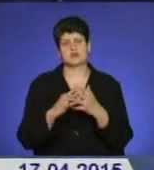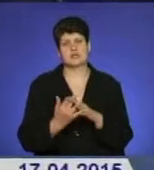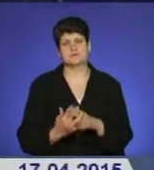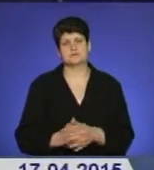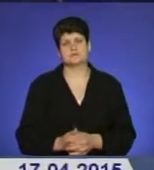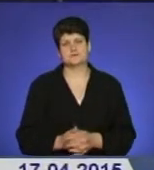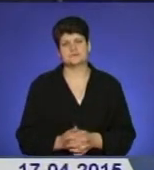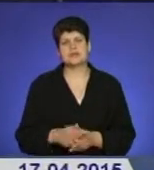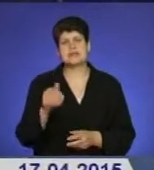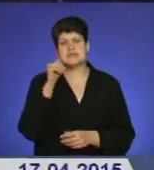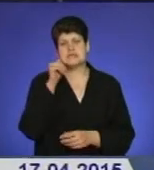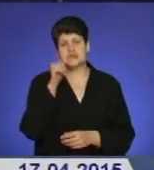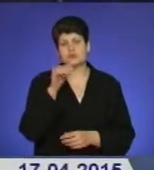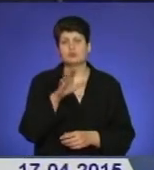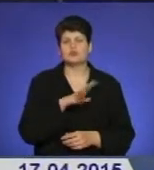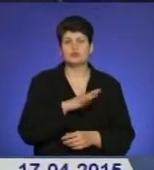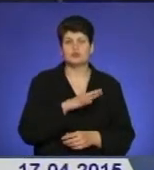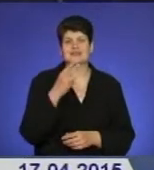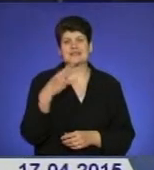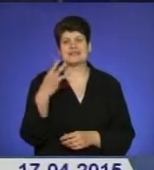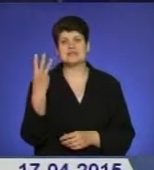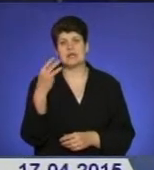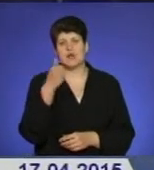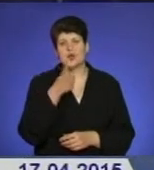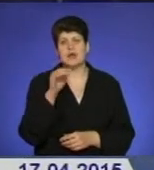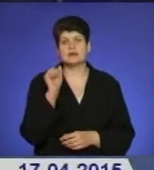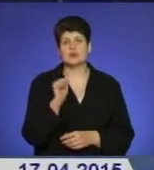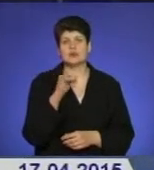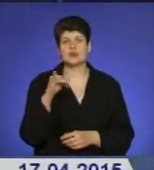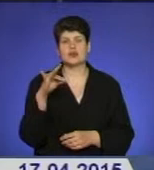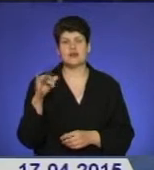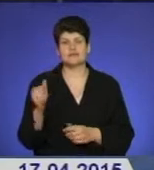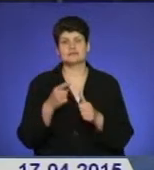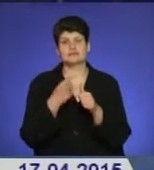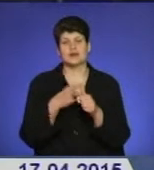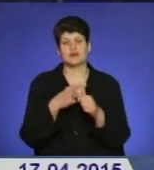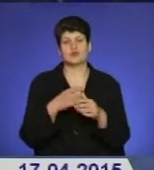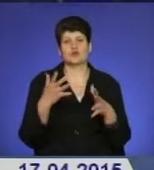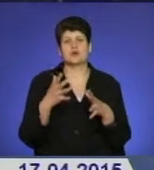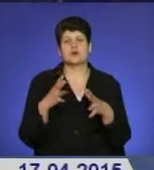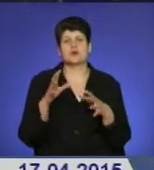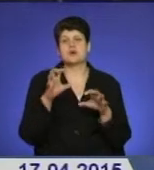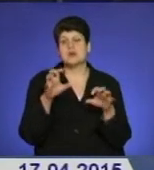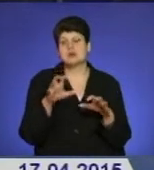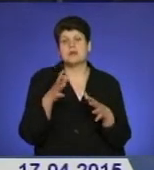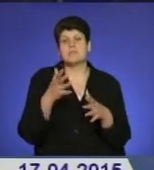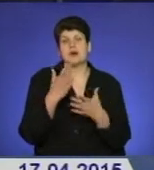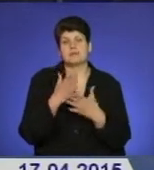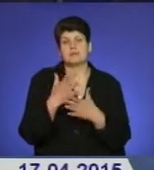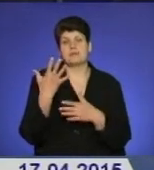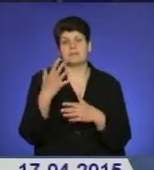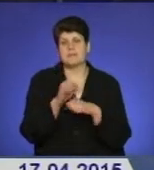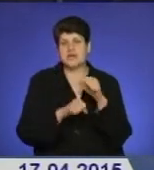Завтра йому б виповнилося 33 роки. Андрій Юркевич з позивним «Грізлі» загинув торік 5 вересня у зоні проведення